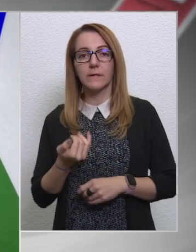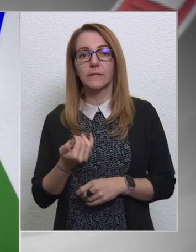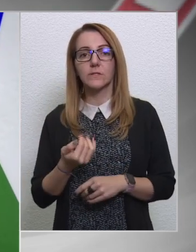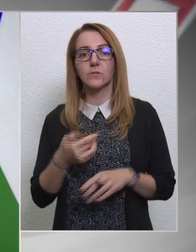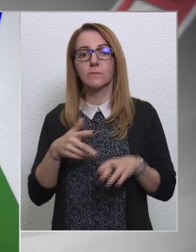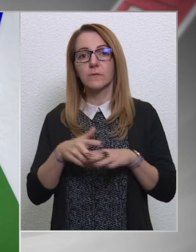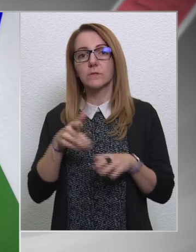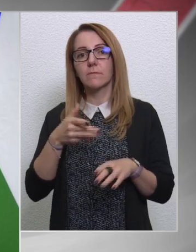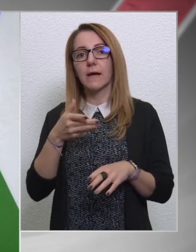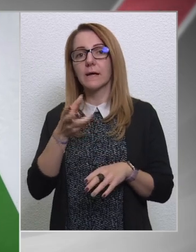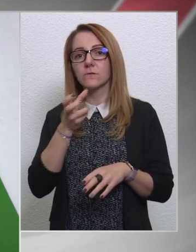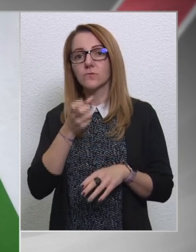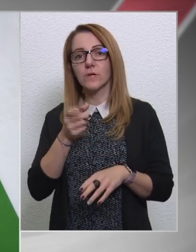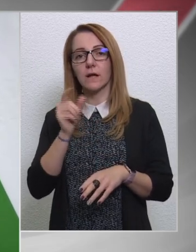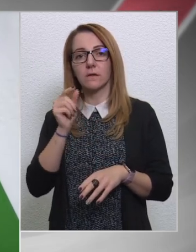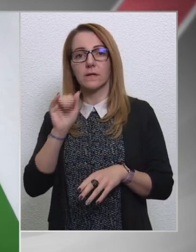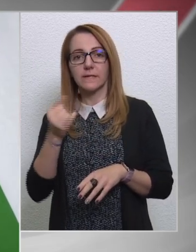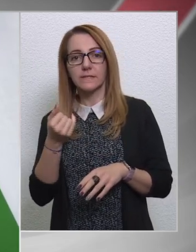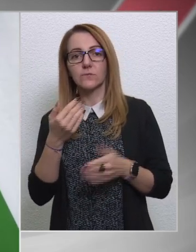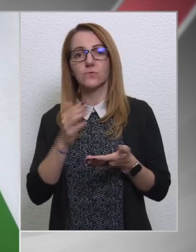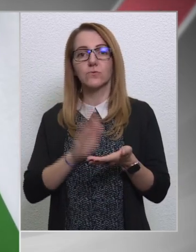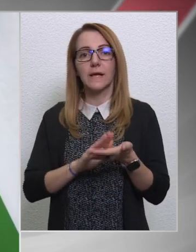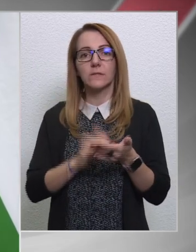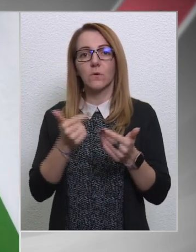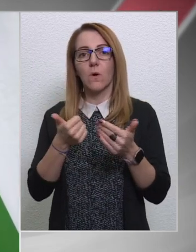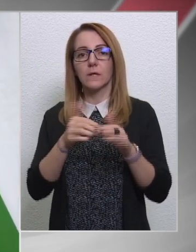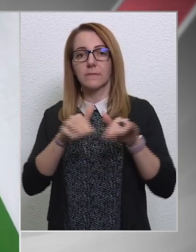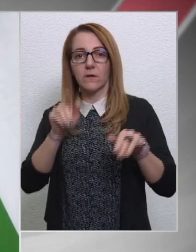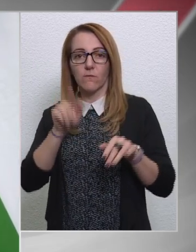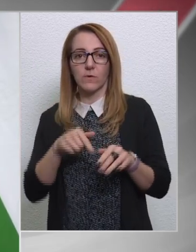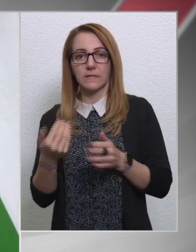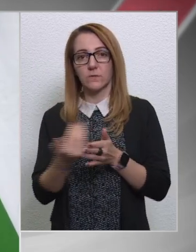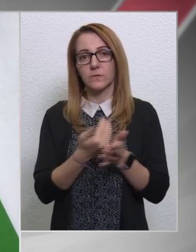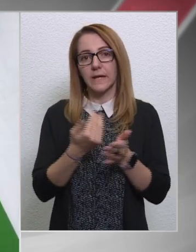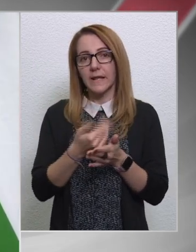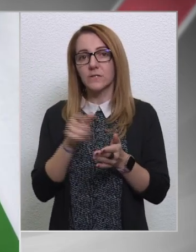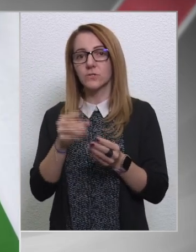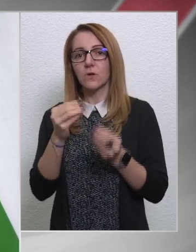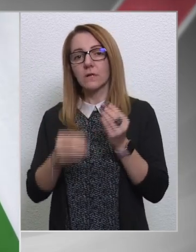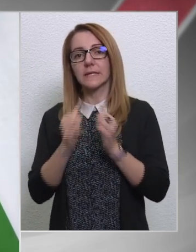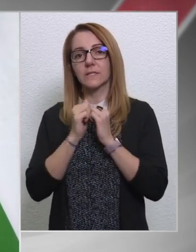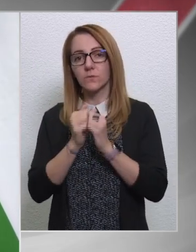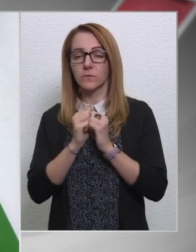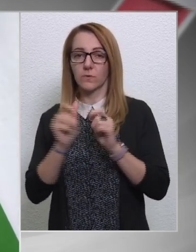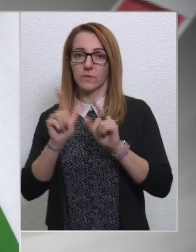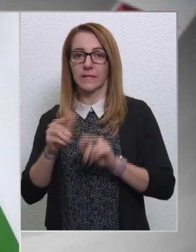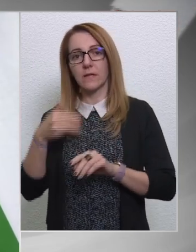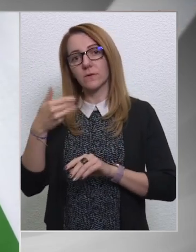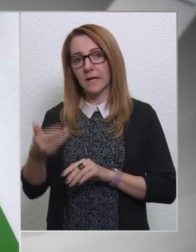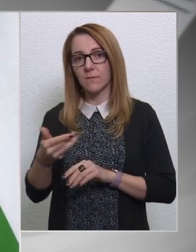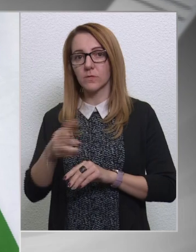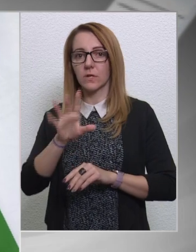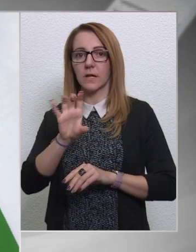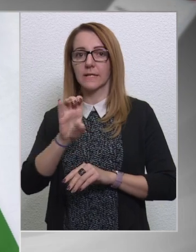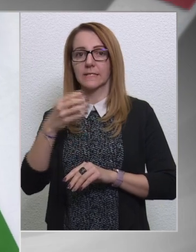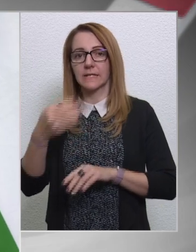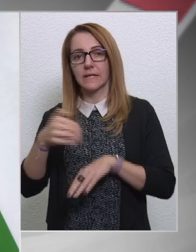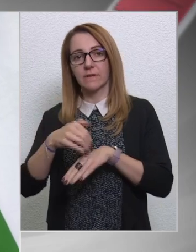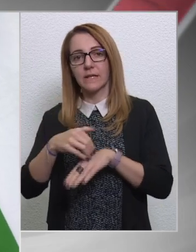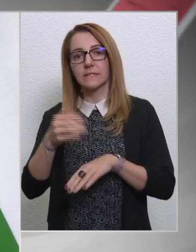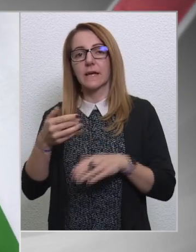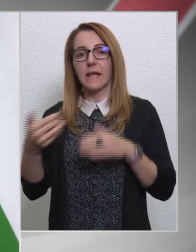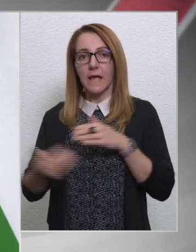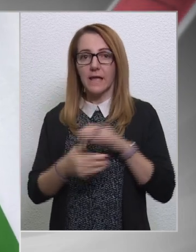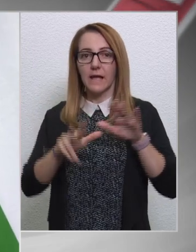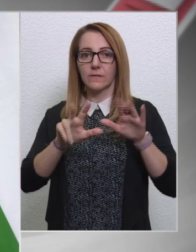miközben Cseh Katalin is nettó 6 millió forintot keres, azért küzd, hogy a tanárok nekaphassanak 440 ezer helyett 800 ezer